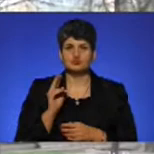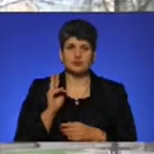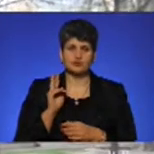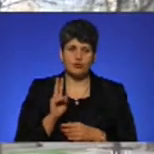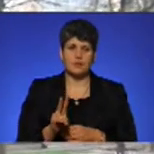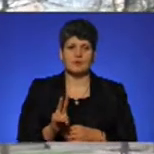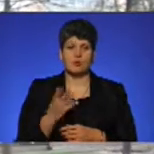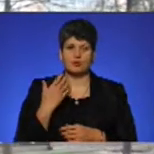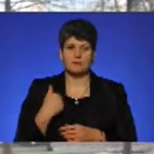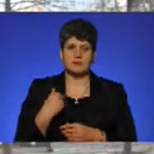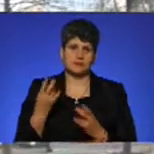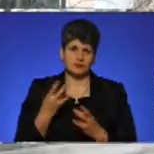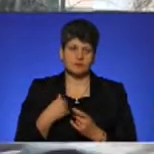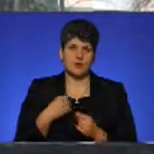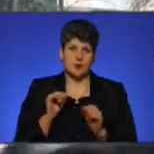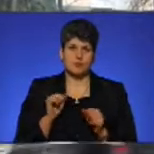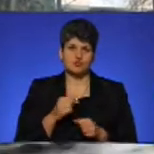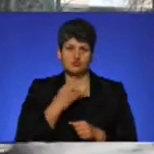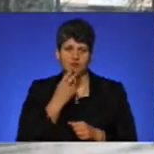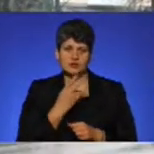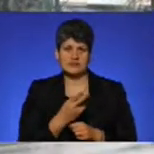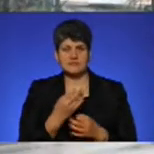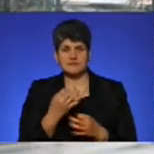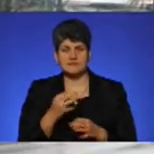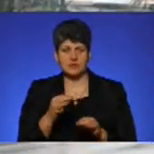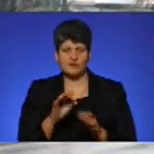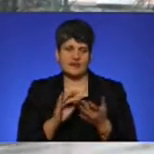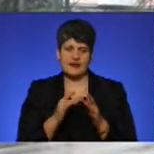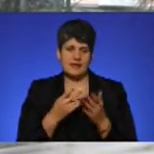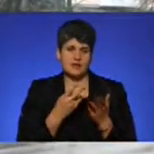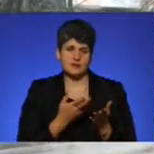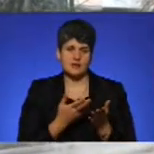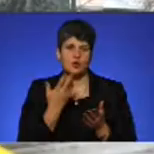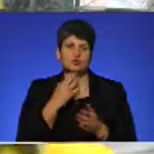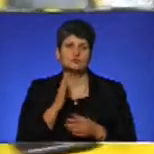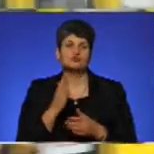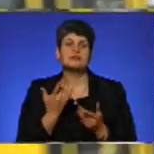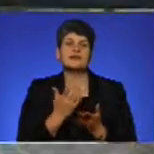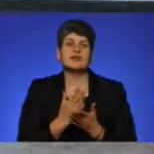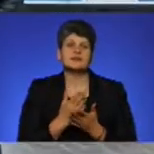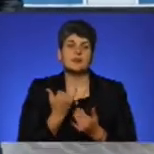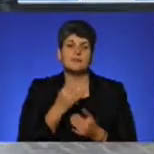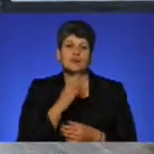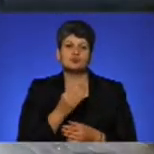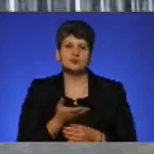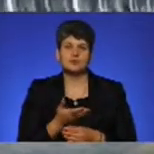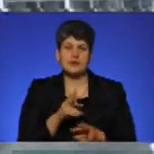коли мені потрібно, я можу подивитися вільно в інтернеті, коли вона під'їде, де вона знаходиться зараз. Я